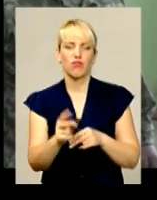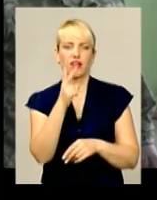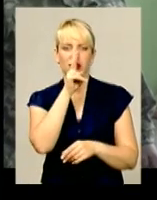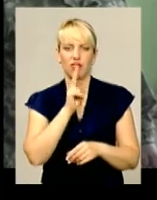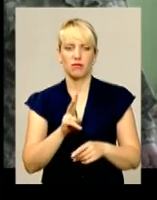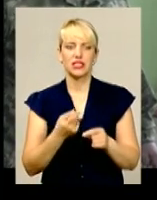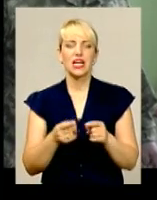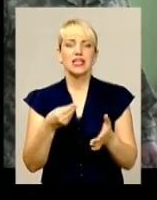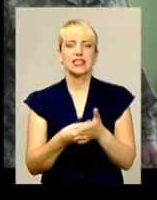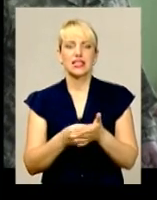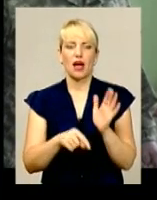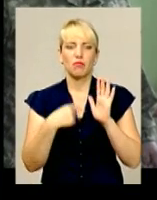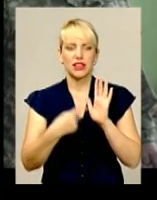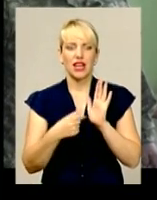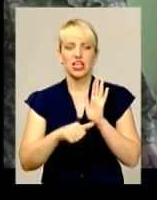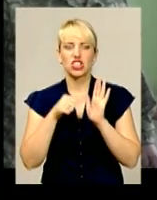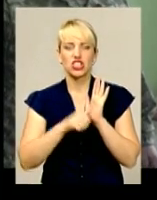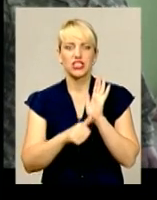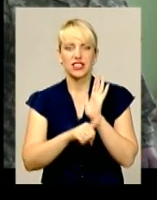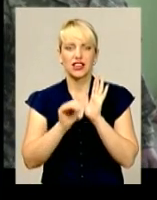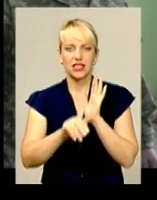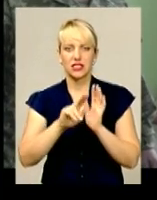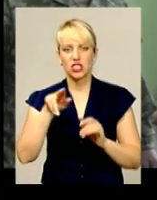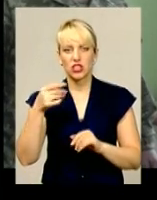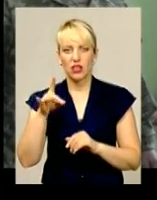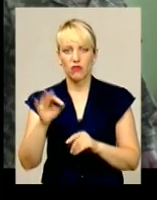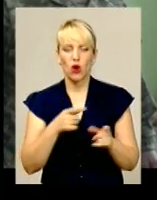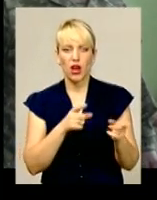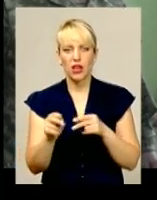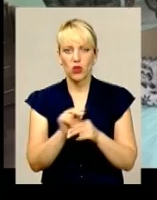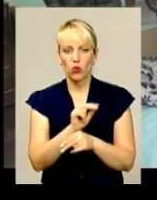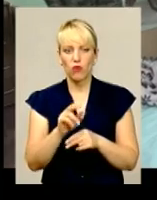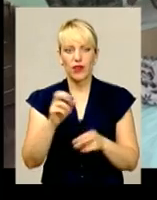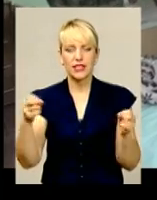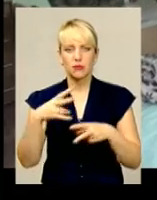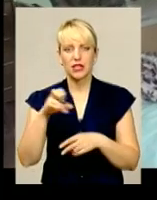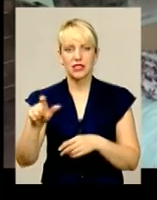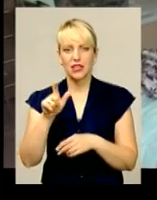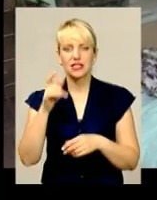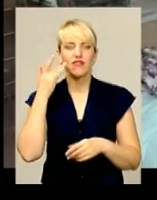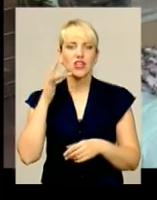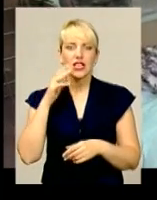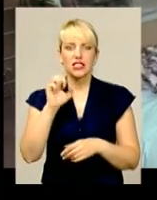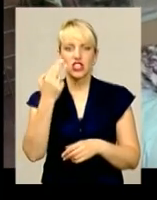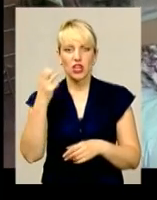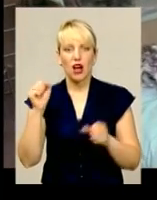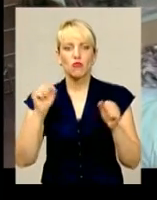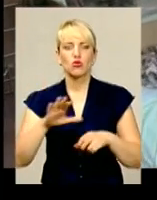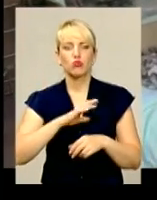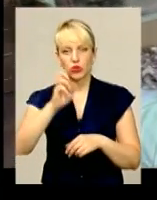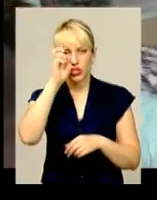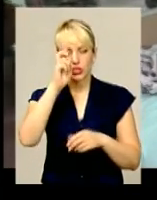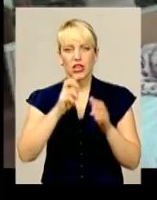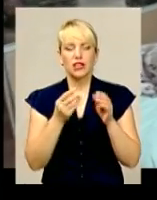місяці. Ціна питання – 60 тисяч євро. В той час, як лікування спецпризначенця у США, державі може обійтися у 700 тисяч